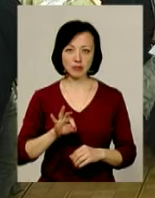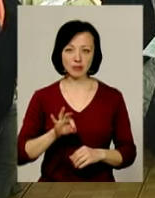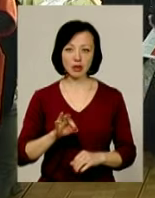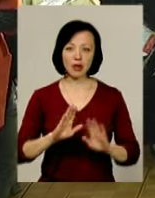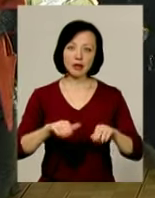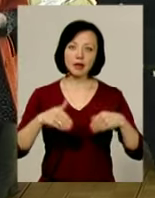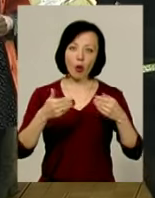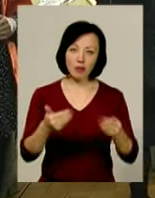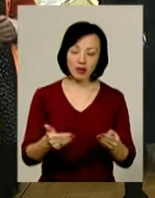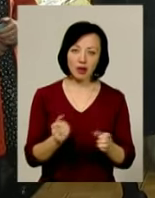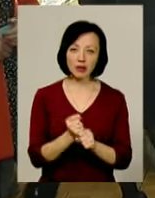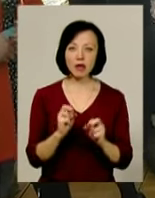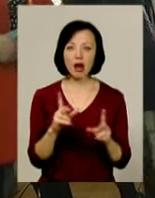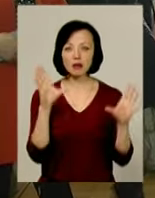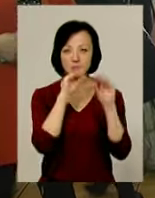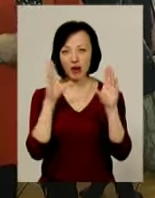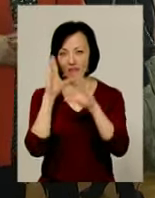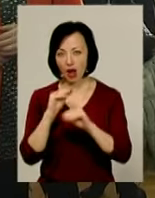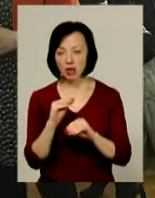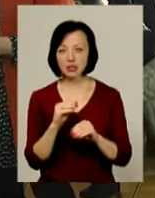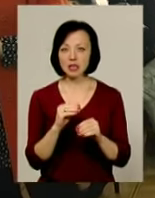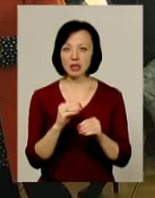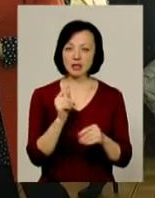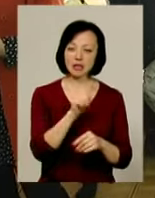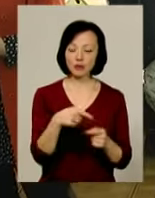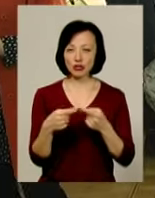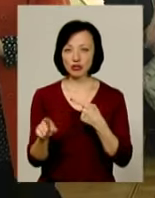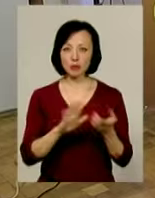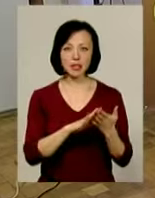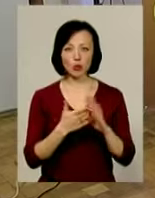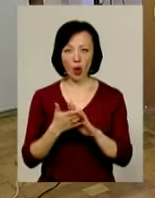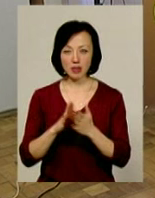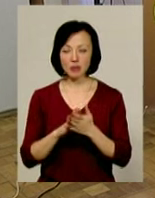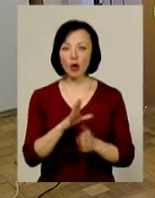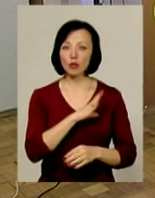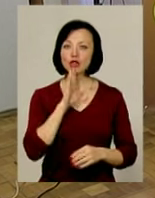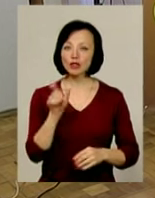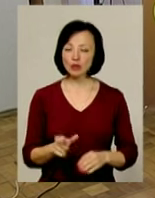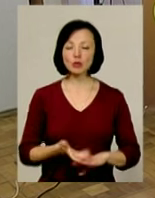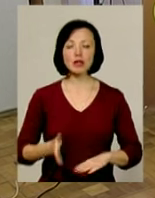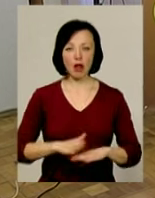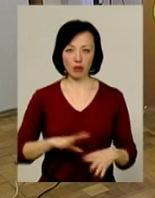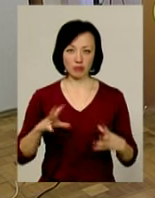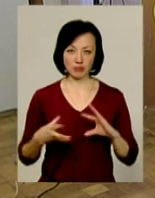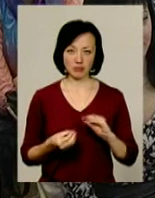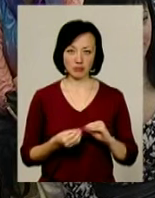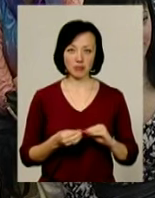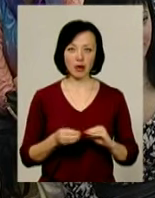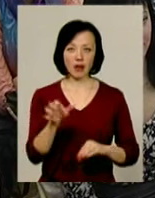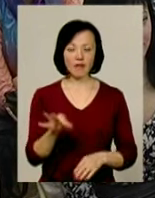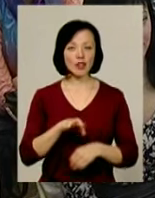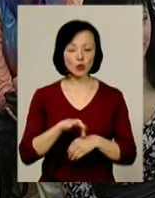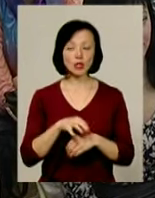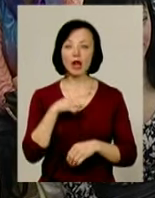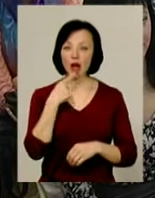дає рекомендації, як справлятися з тими чи іншими ситуаціями. Бути жінкою складно, підсумовує Ольга Горбачова. Та